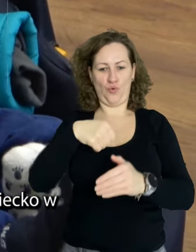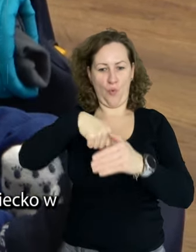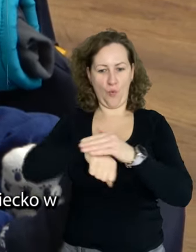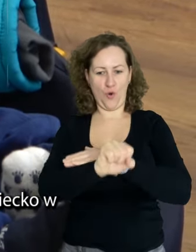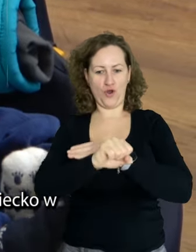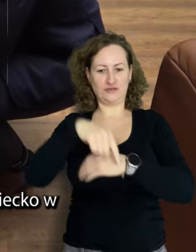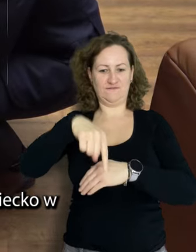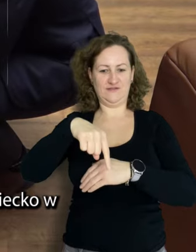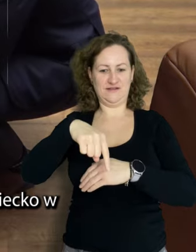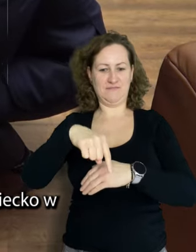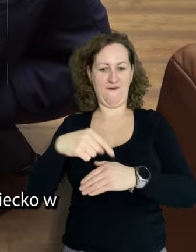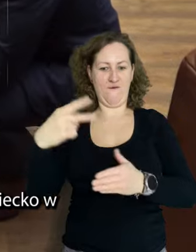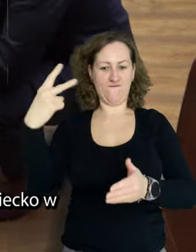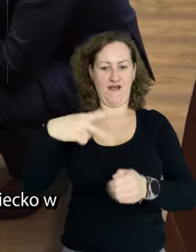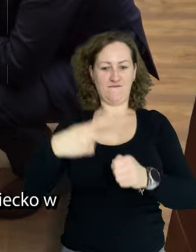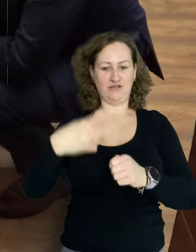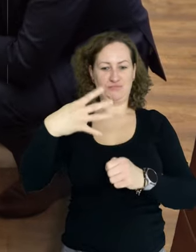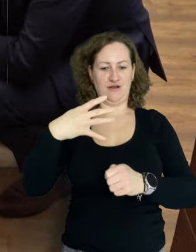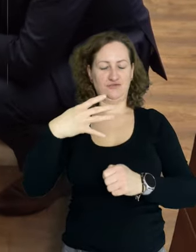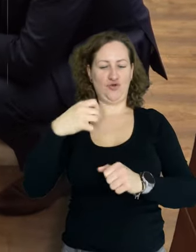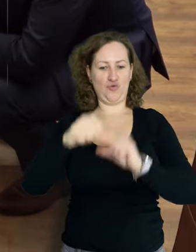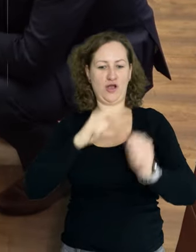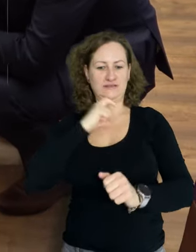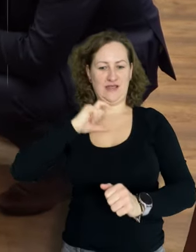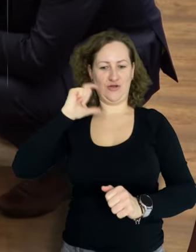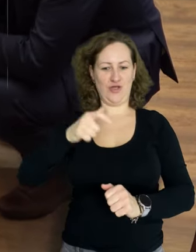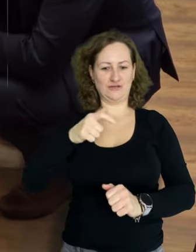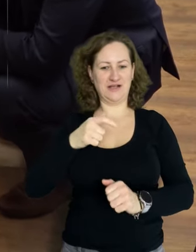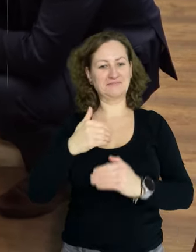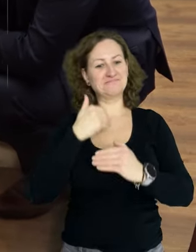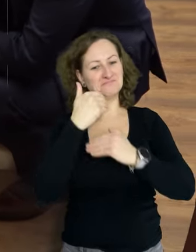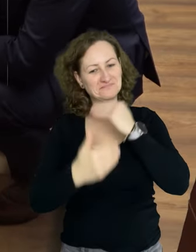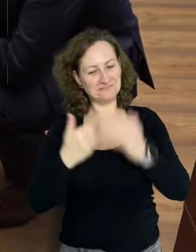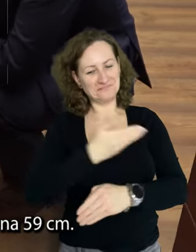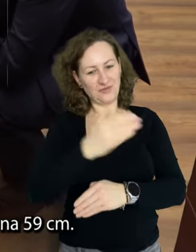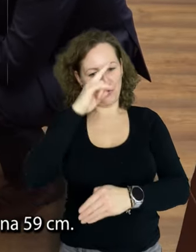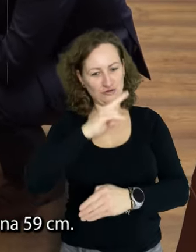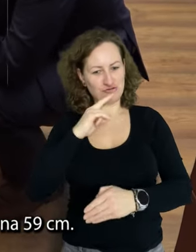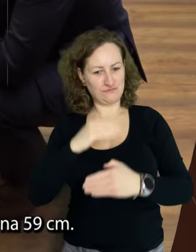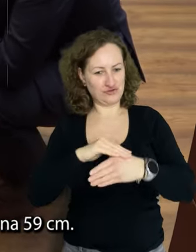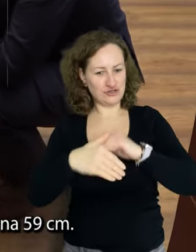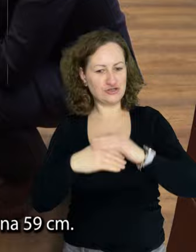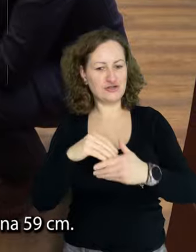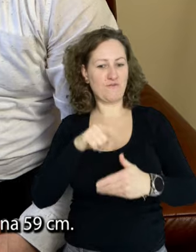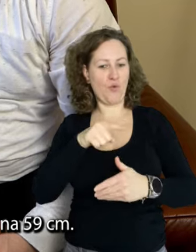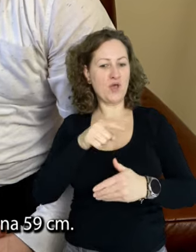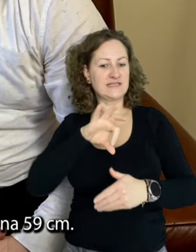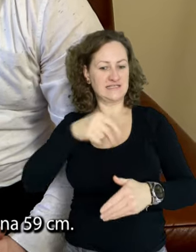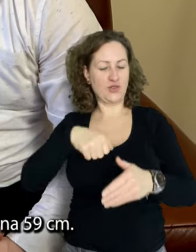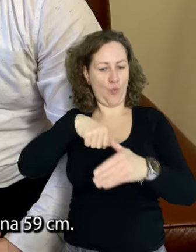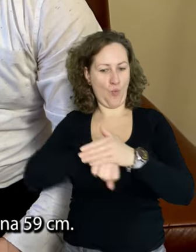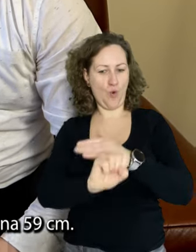dziecko w Starogardzie w roku 2024. Gratulujemy szczęśliwym rodzicom. Cynek się urodził 4 stycznia,